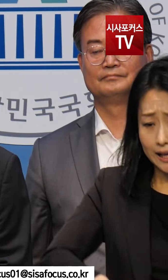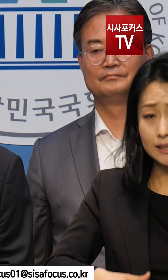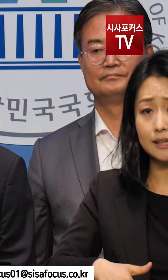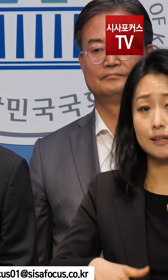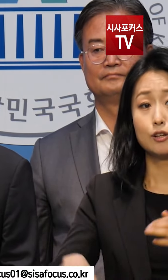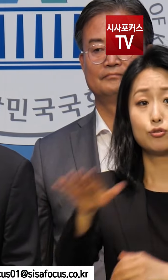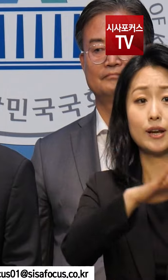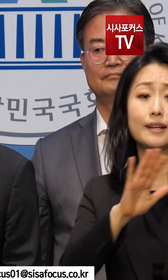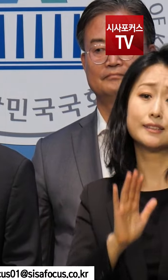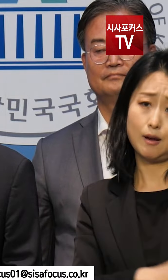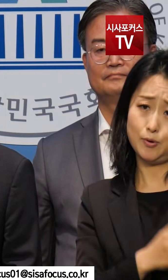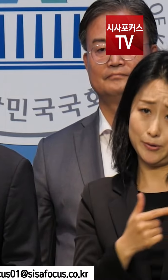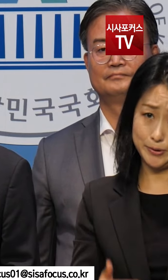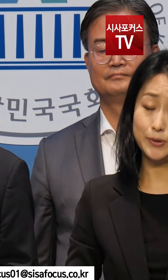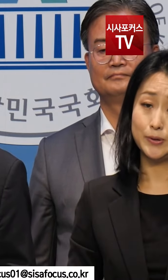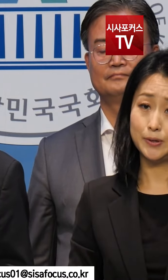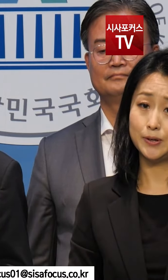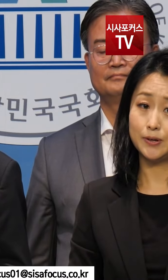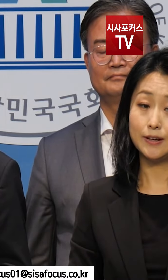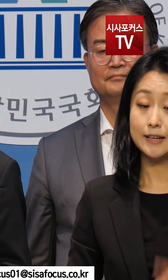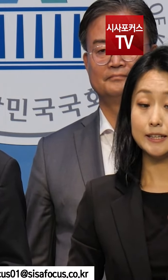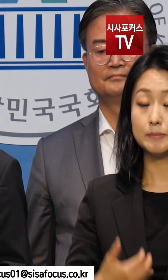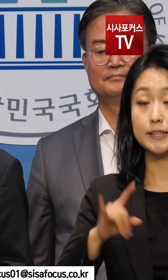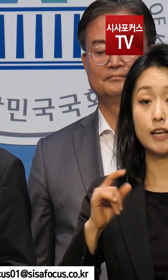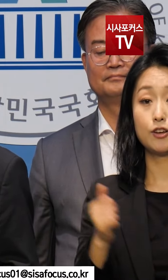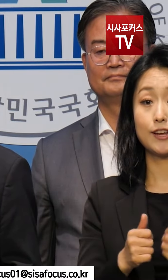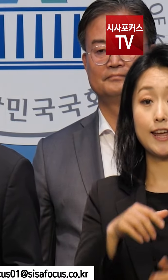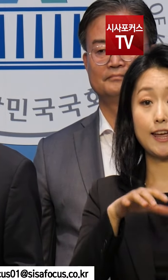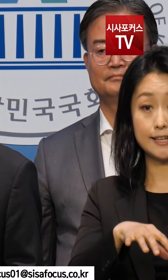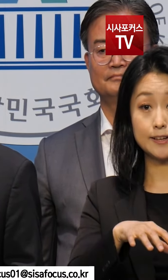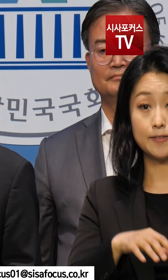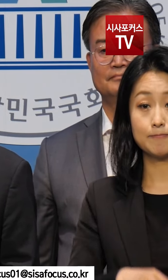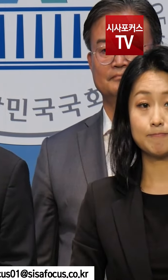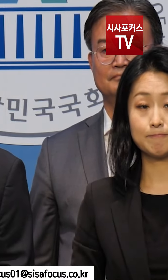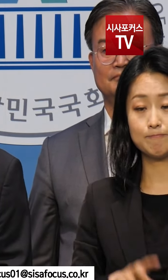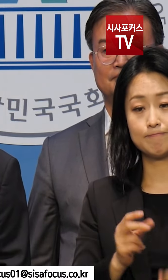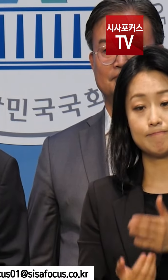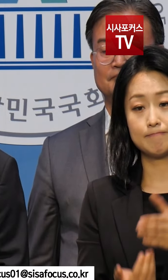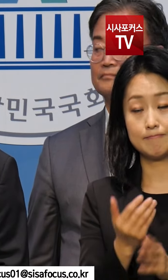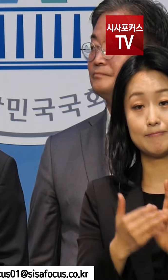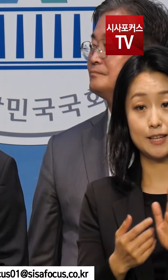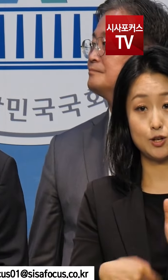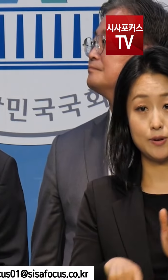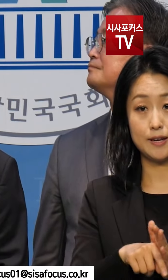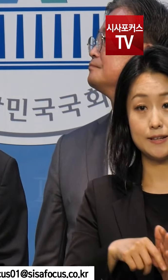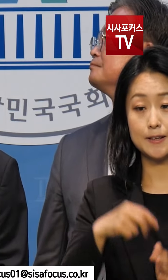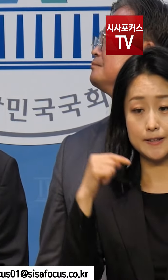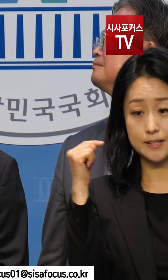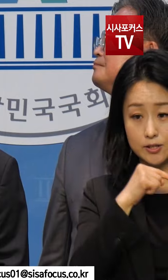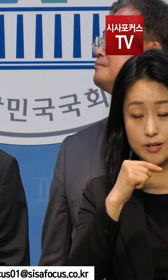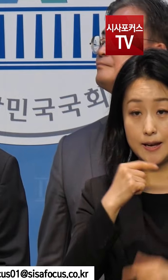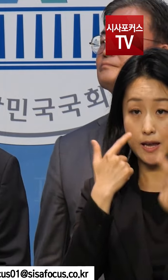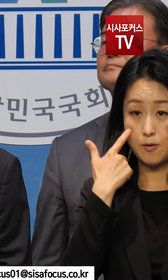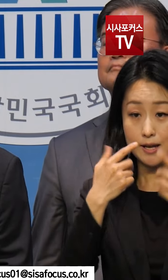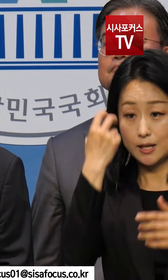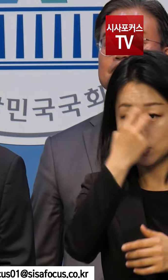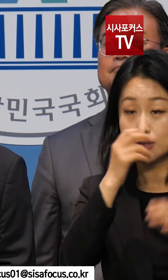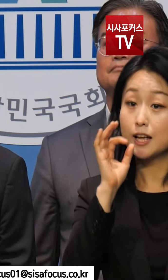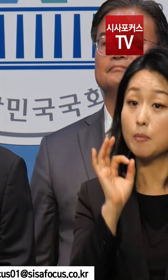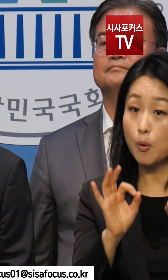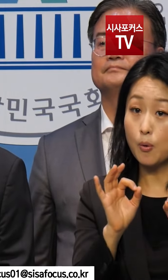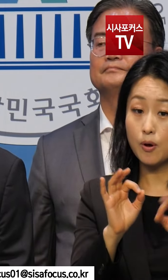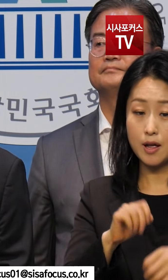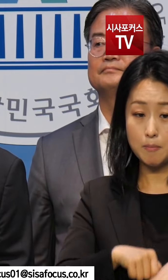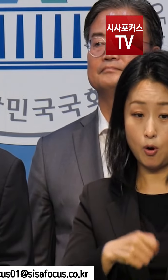우리 모두의 책임입니다. 22대 국회에서는 이러한 것들이 발생되지 않도록 철저하게 규명하고 이에 대한